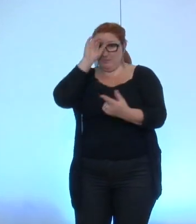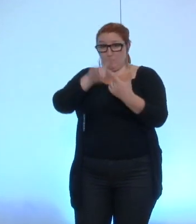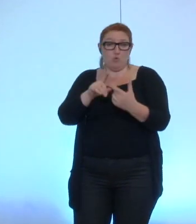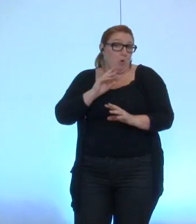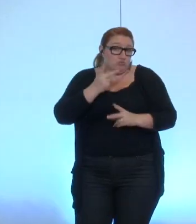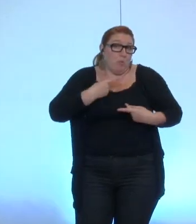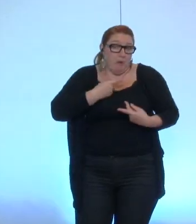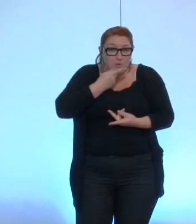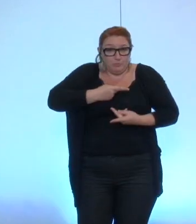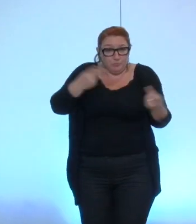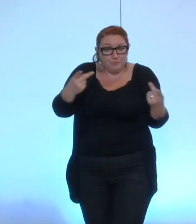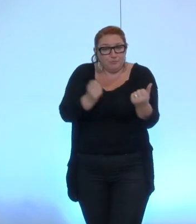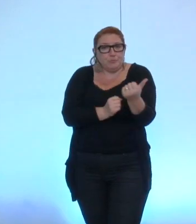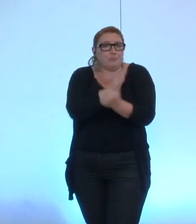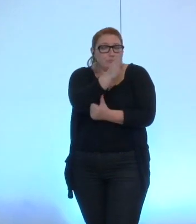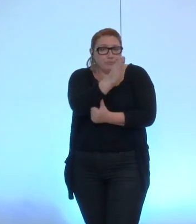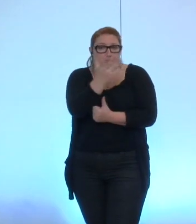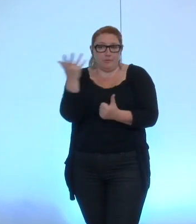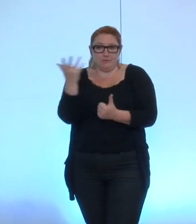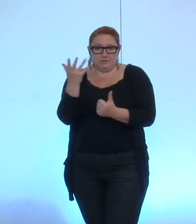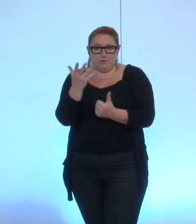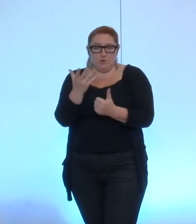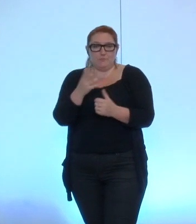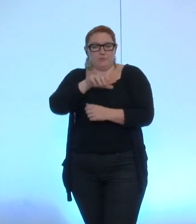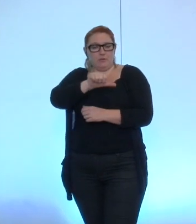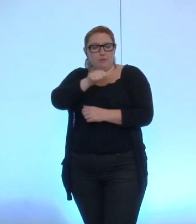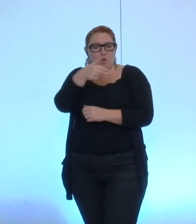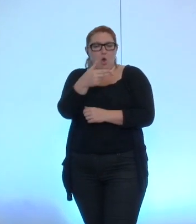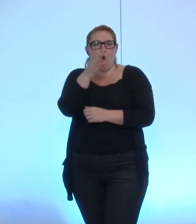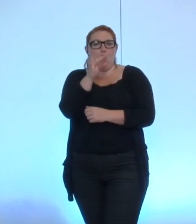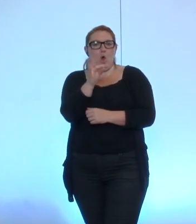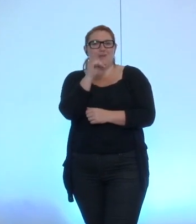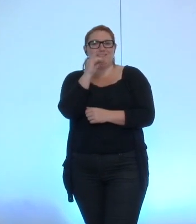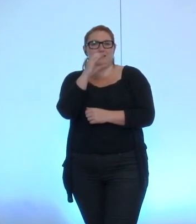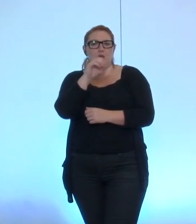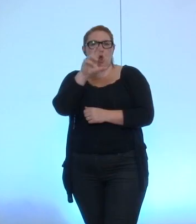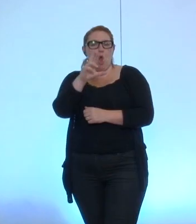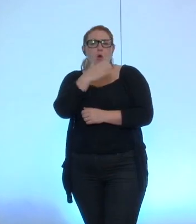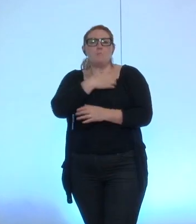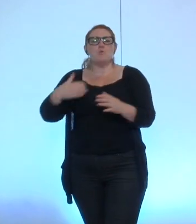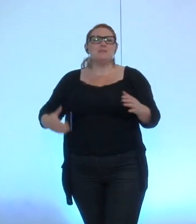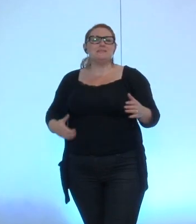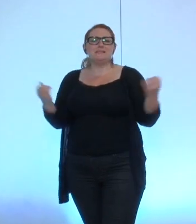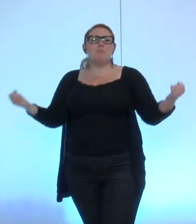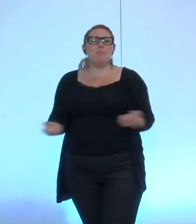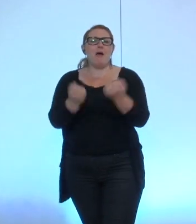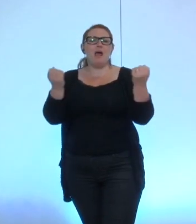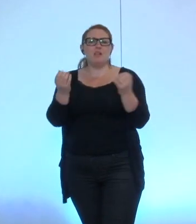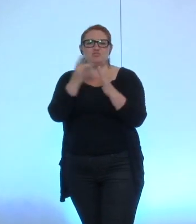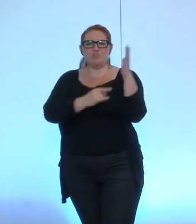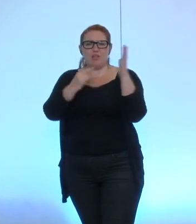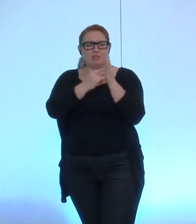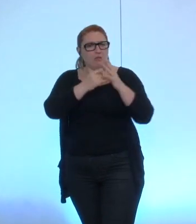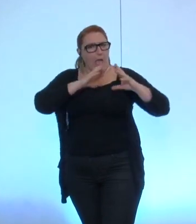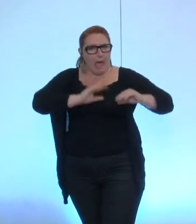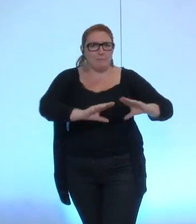une qui est appliquée la charte anticorps des municipales et dans cette charte anticorps il y a